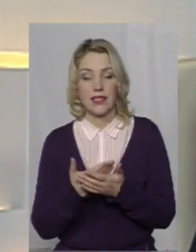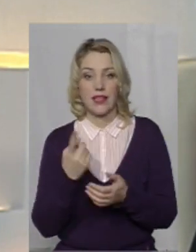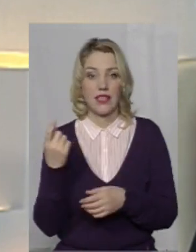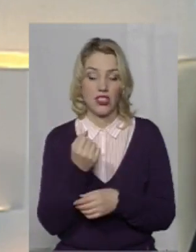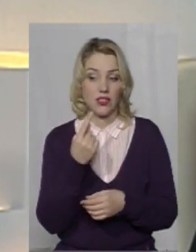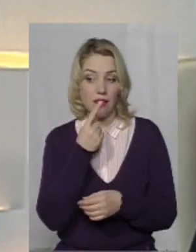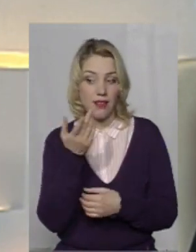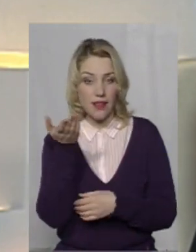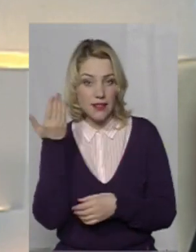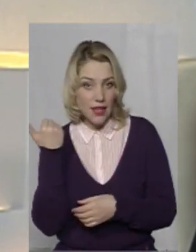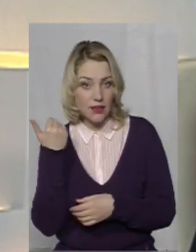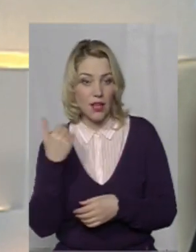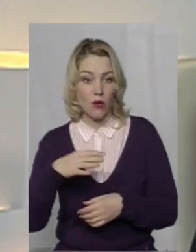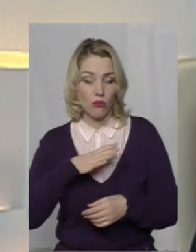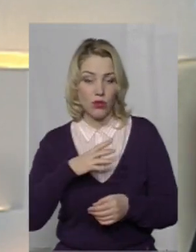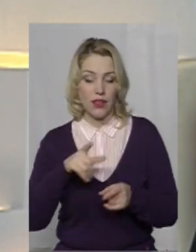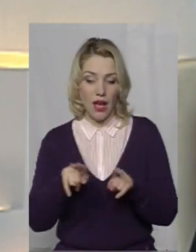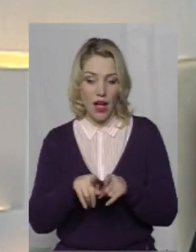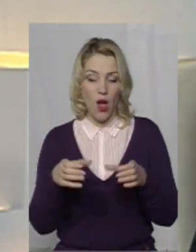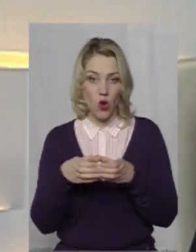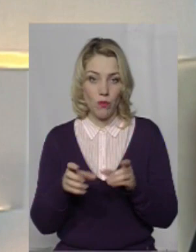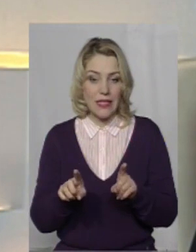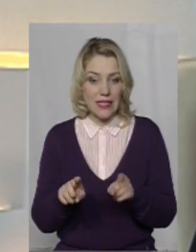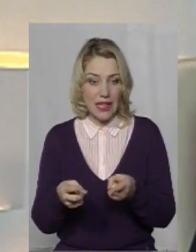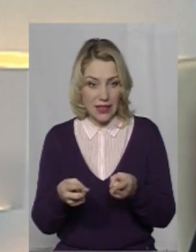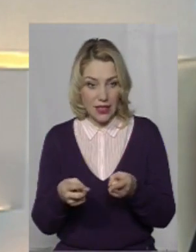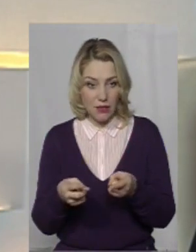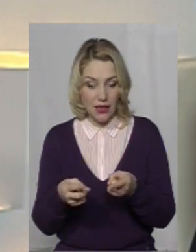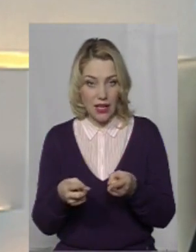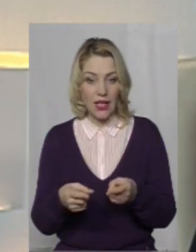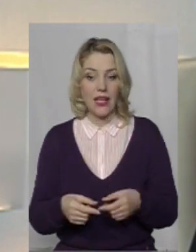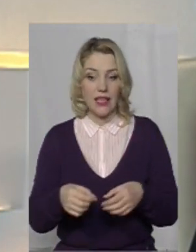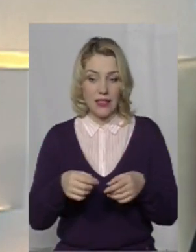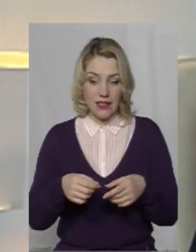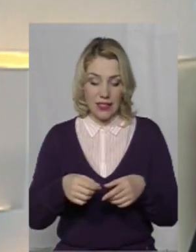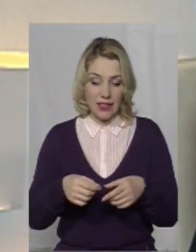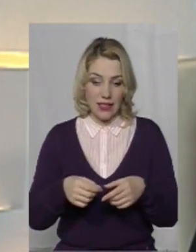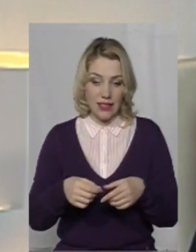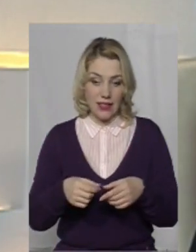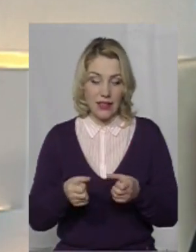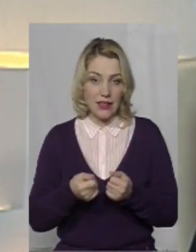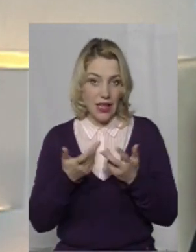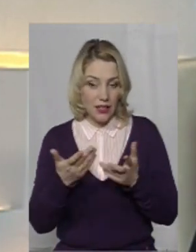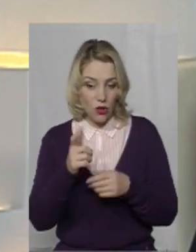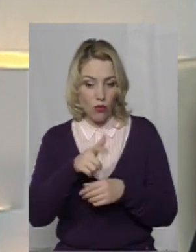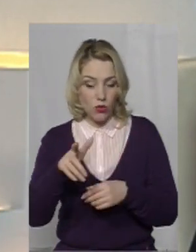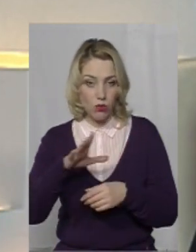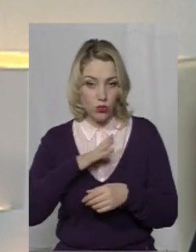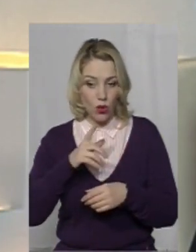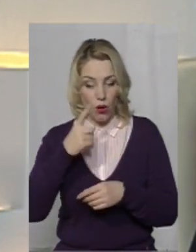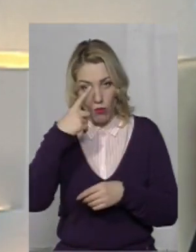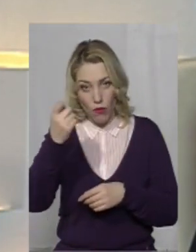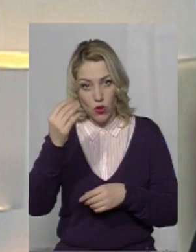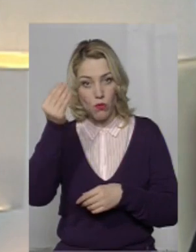назад така група була затримана, дійсно декільком особам було повідомлено про